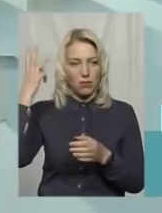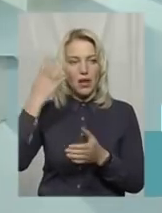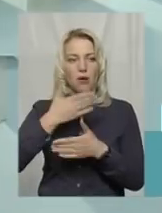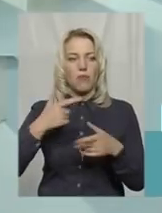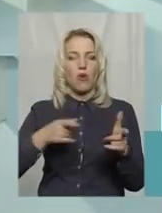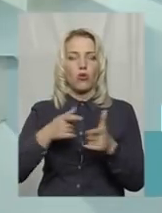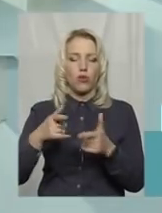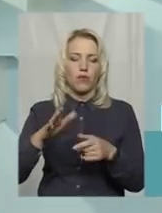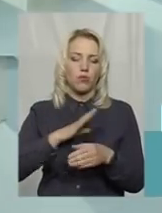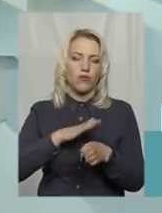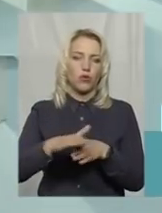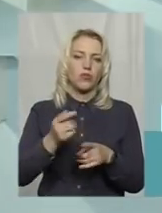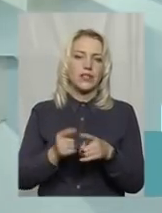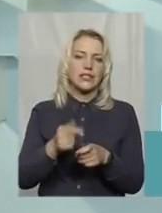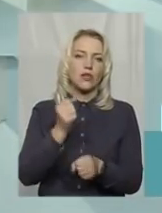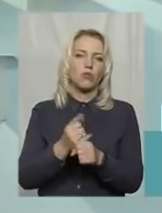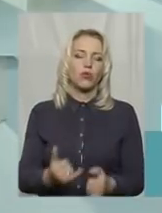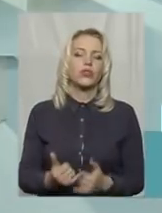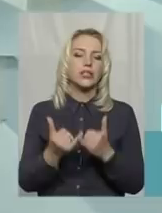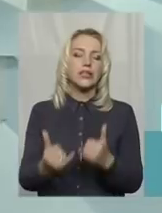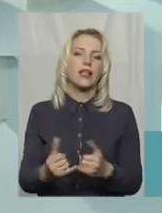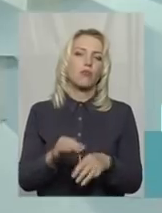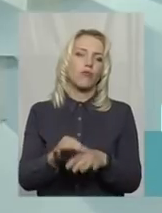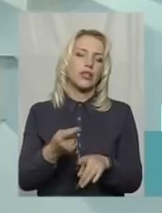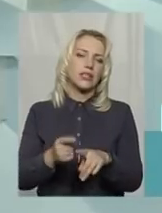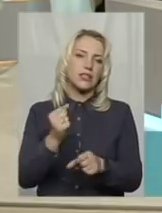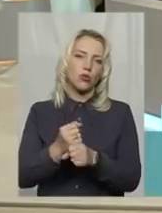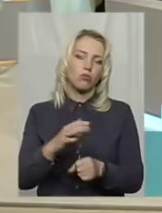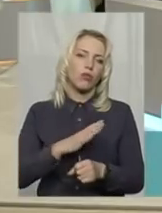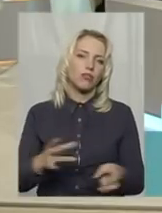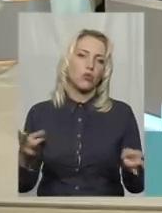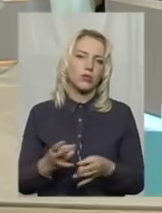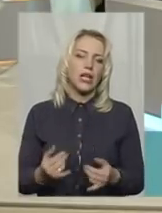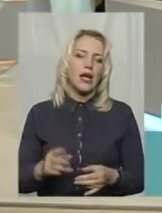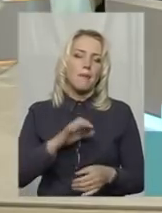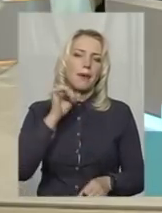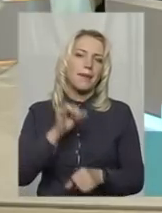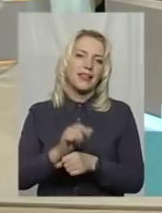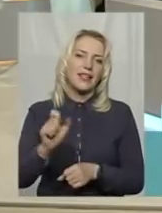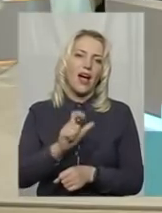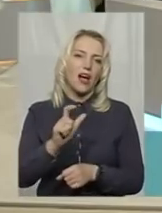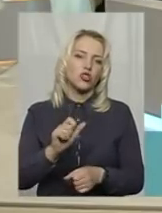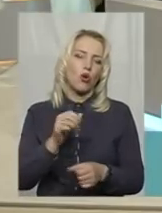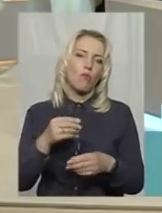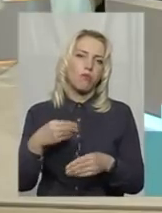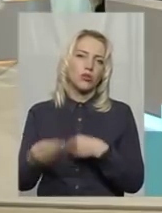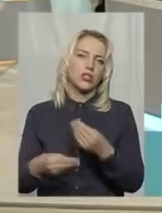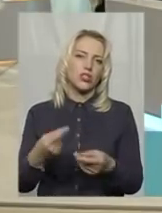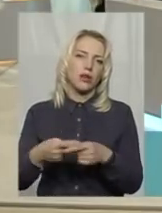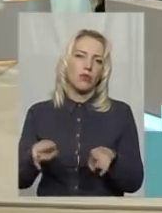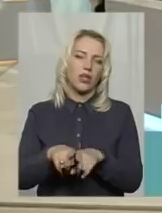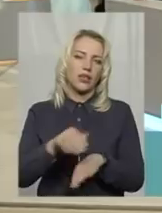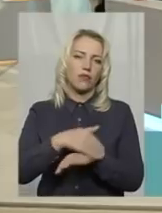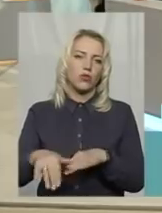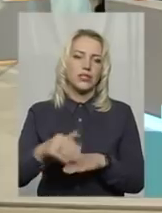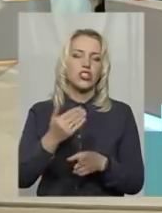виконували ці роботи. Для проведення цих робіт була необхідність припинення газопостачання по таких вулицях, як частково